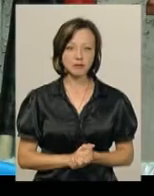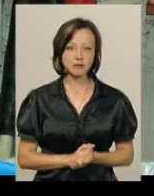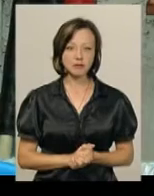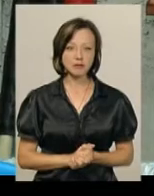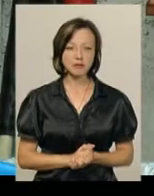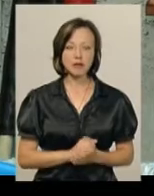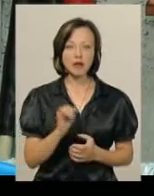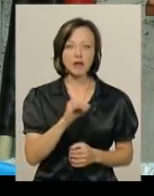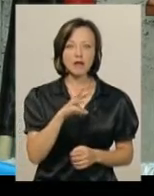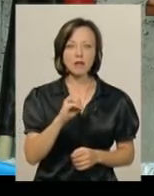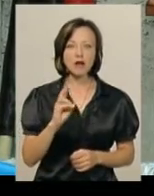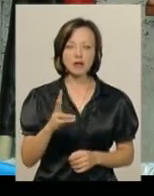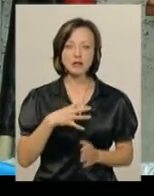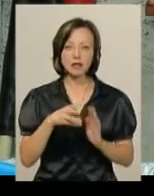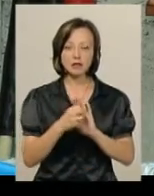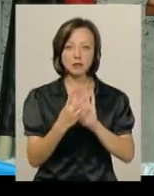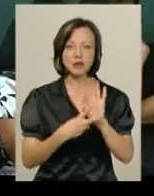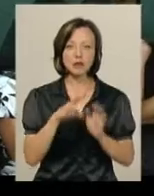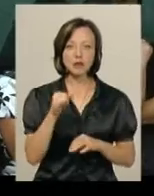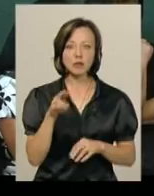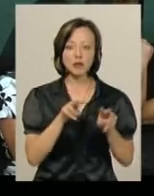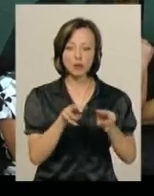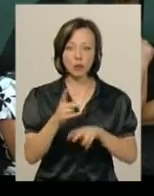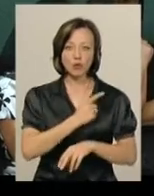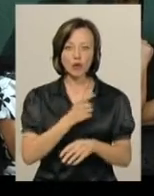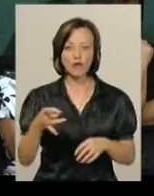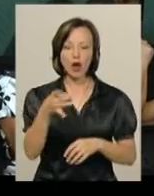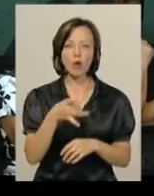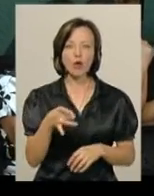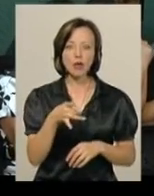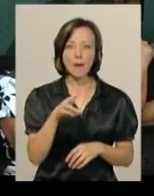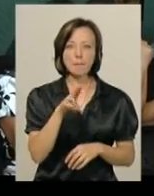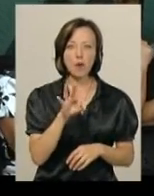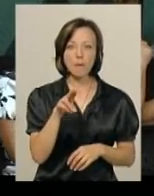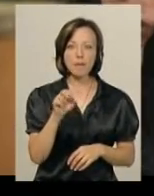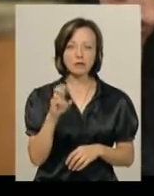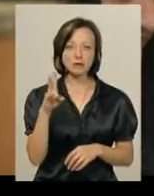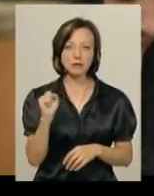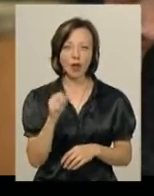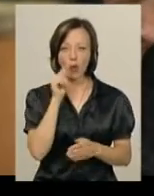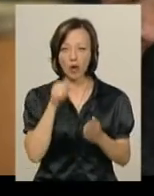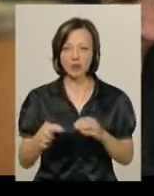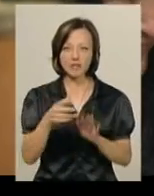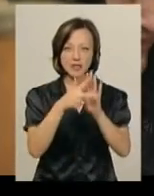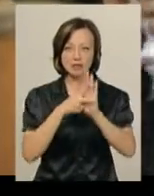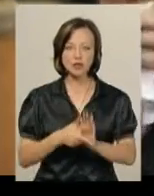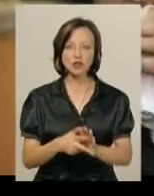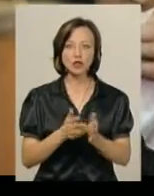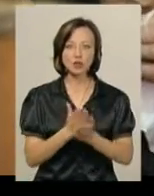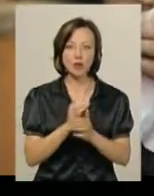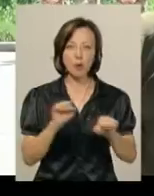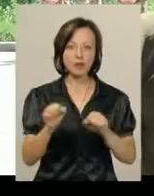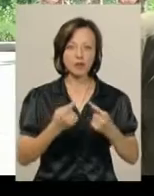Іван Мельник загинув 17 липня на спостережному посту в районі Попасної на Луганщині. Останніх вісім місяців служив командиром